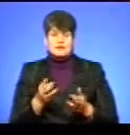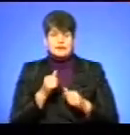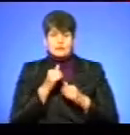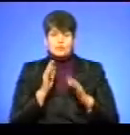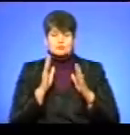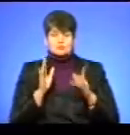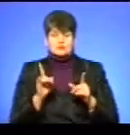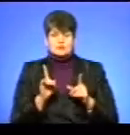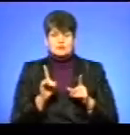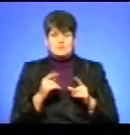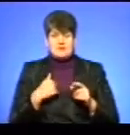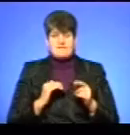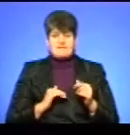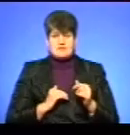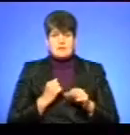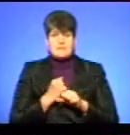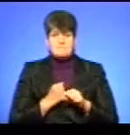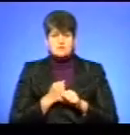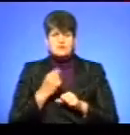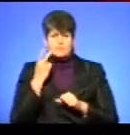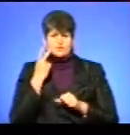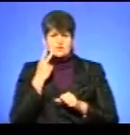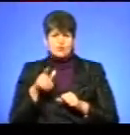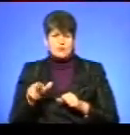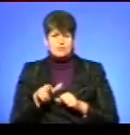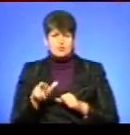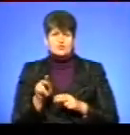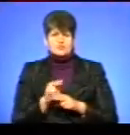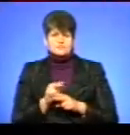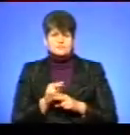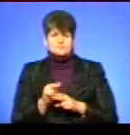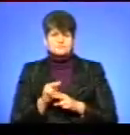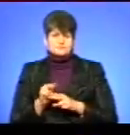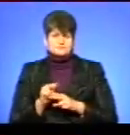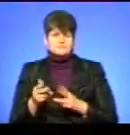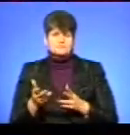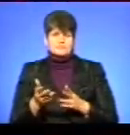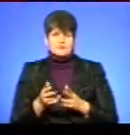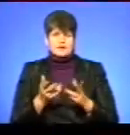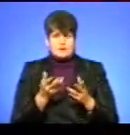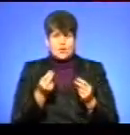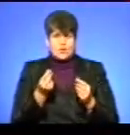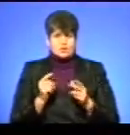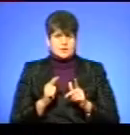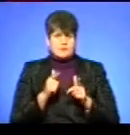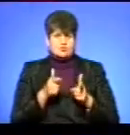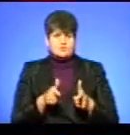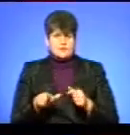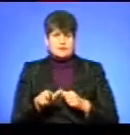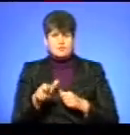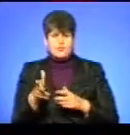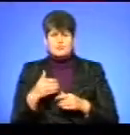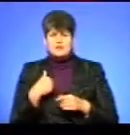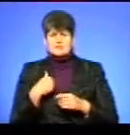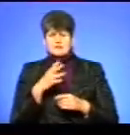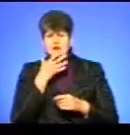може бути. Ми ж є фірма, яка працює постійно на дорозі, щось виробляємо. Десь кошти якісь поступають на дорогу. У нас так